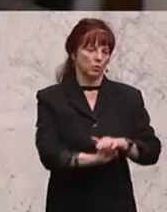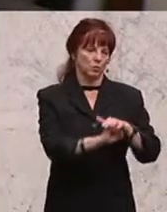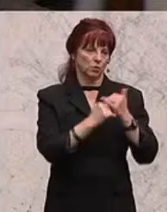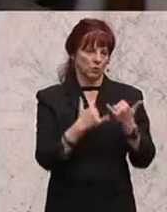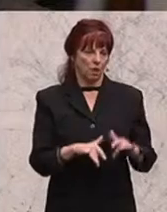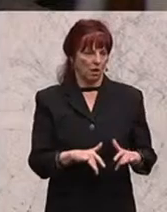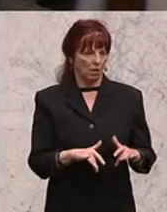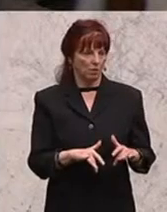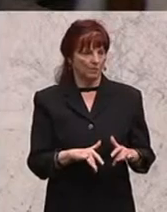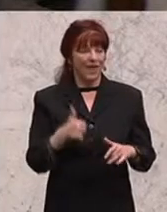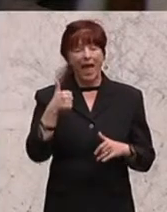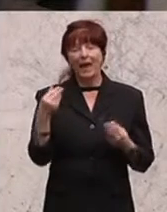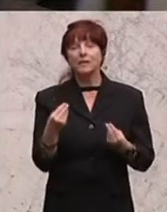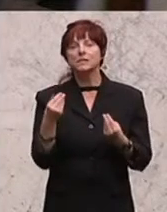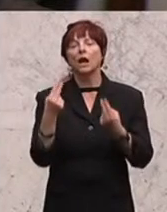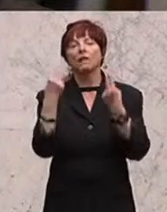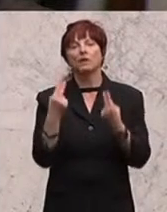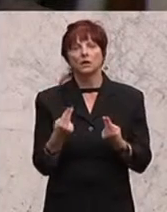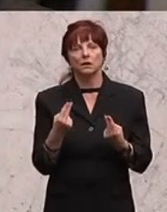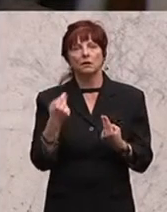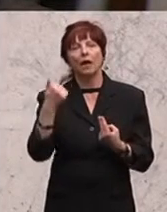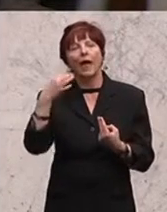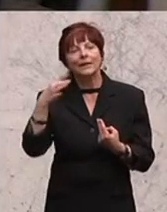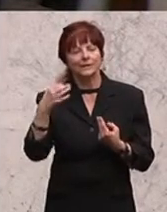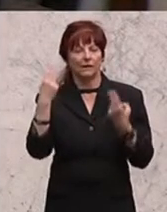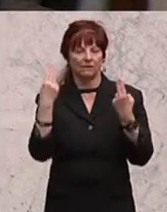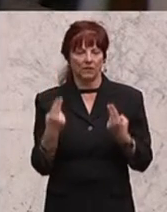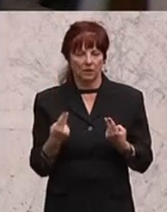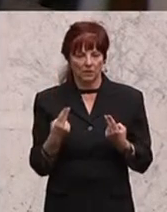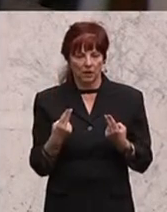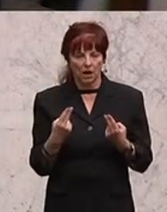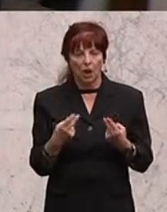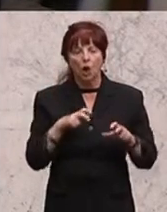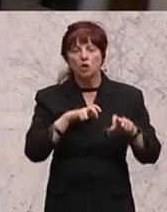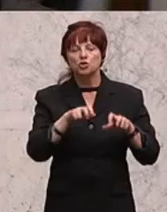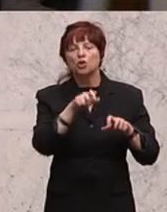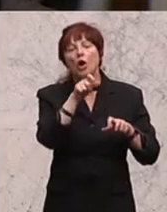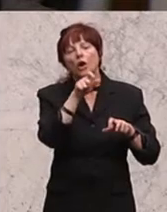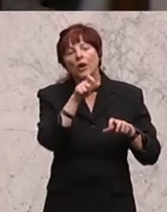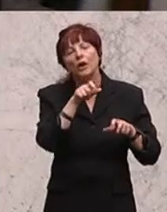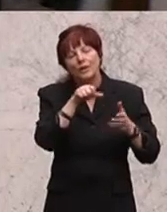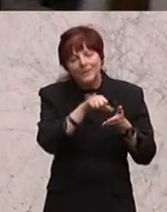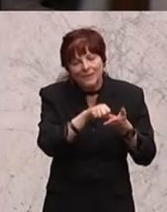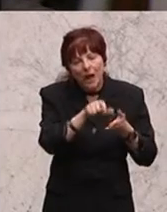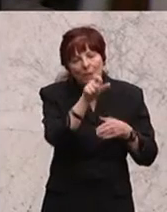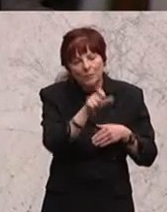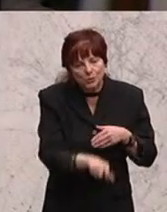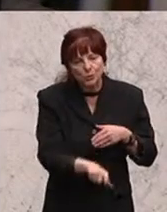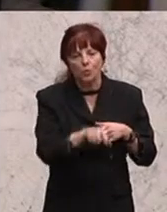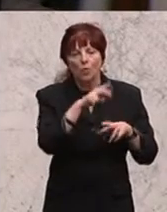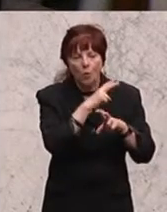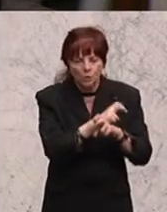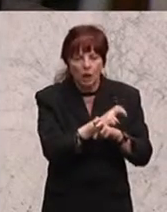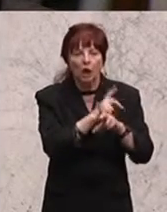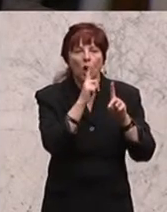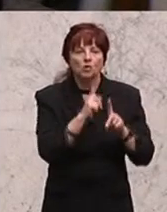ist nur eines, was im Vordergrund steht, dass der Schaden für den Steuerzahler und für den Staat Österreich so gering wie möglich zu halten